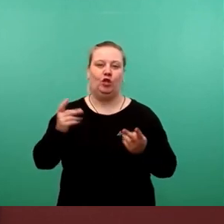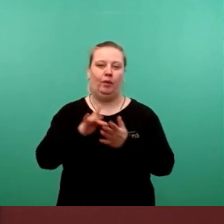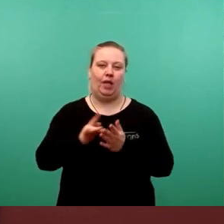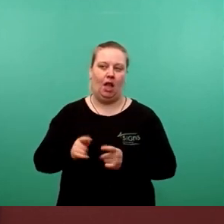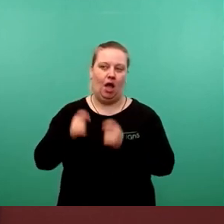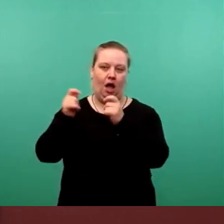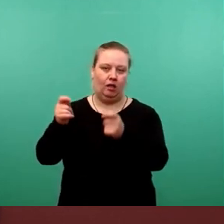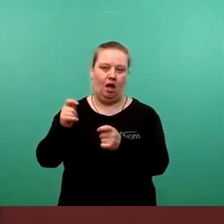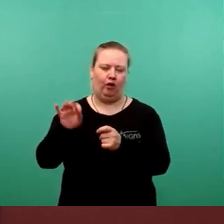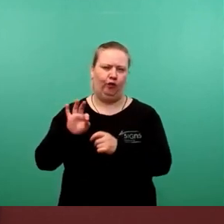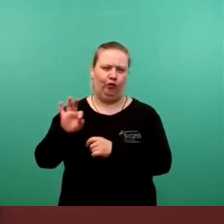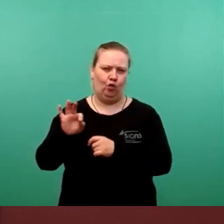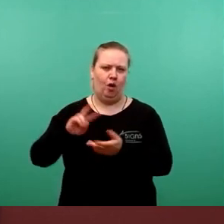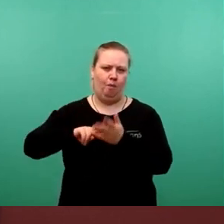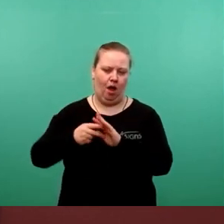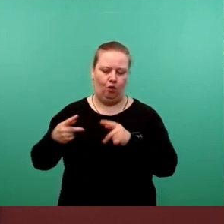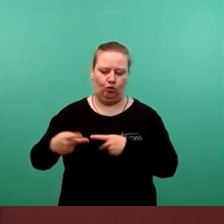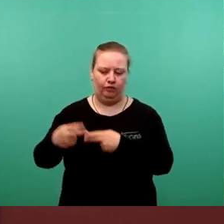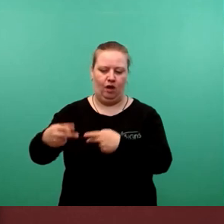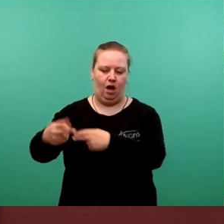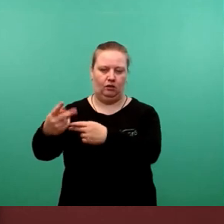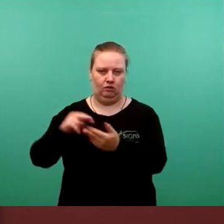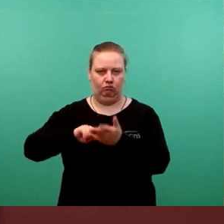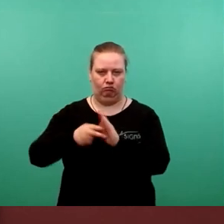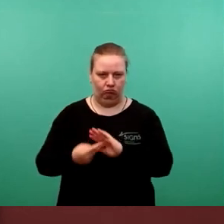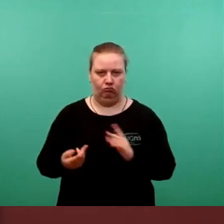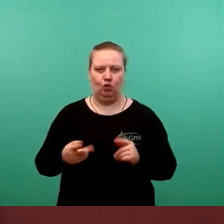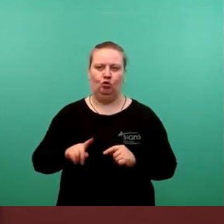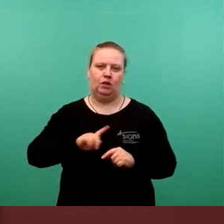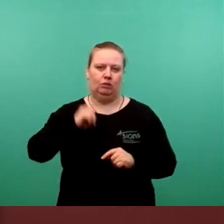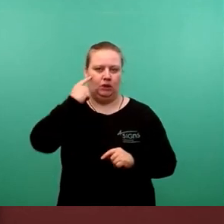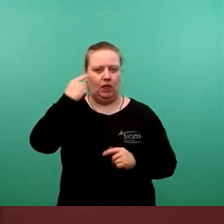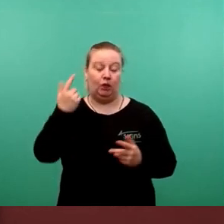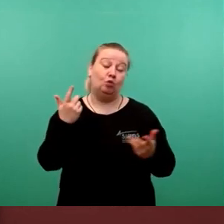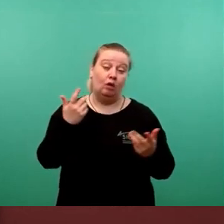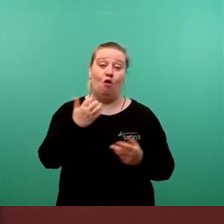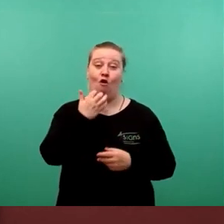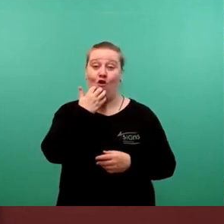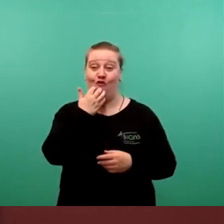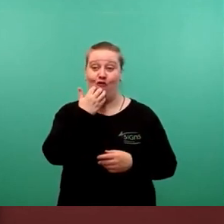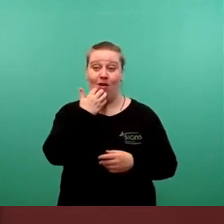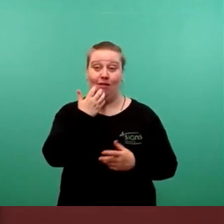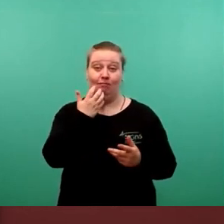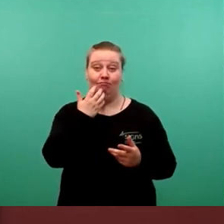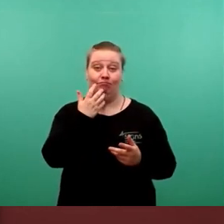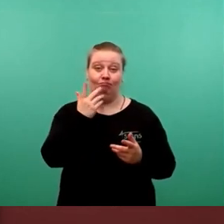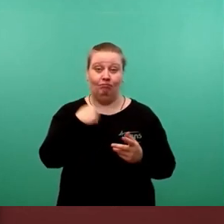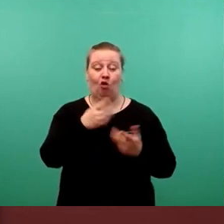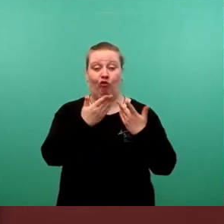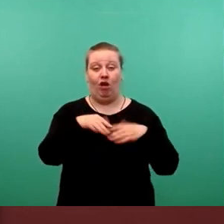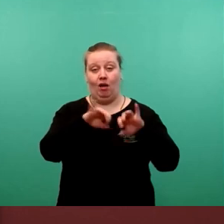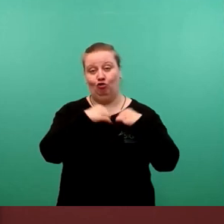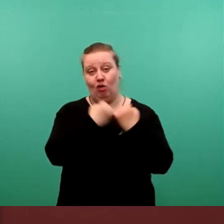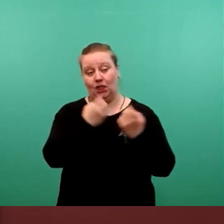Planungsphasen erstellt. Wir sind sehr zuversichtlich aus, dass wir auch vom Freistaat Sachsen die